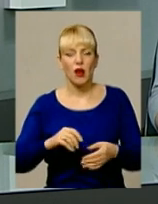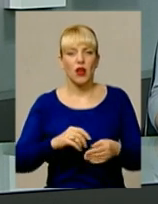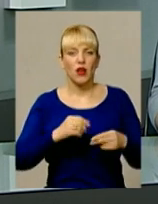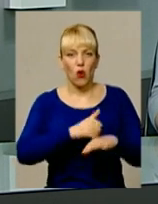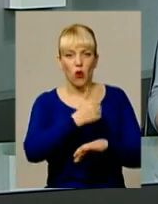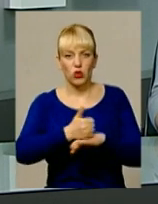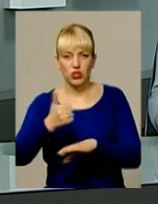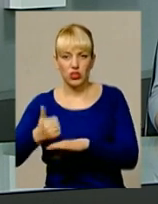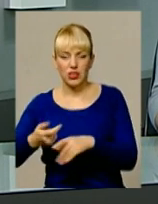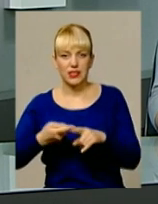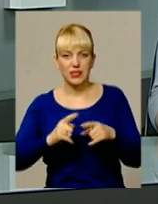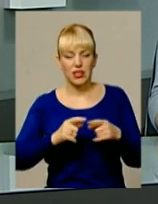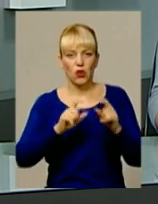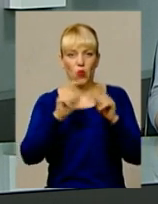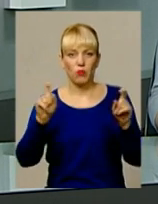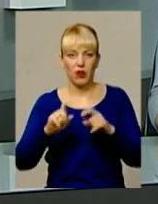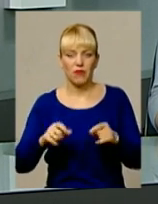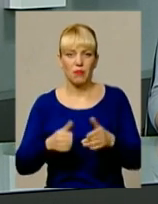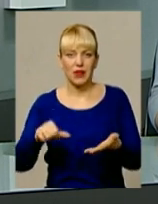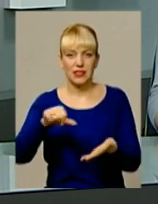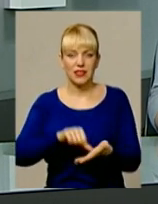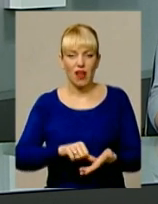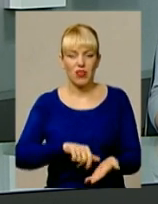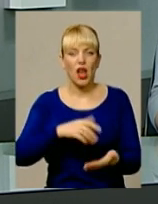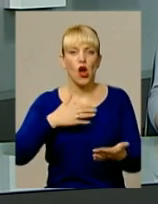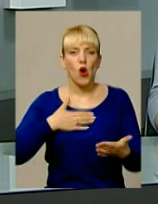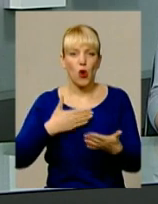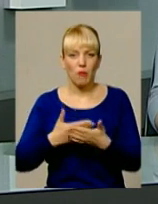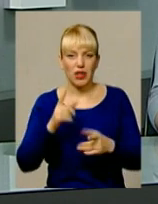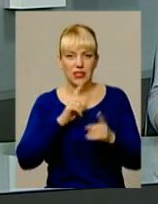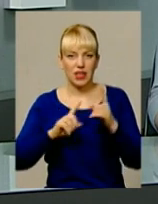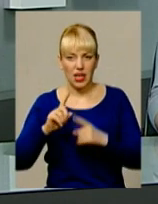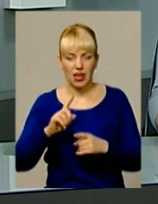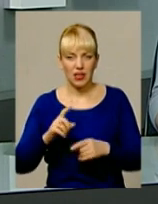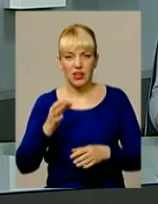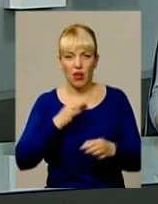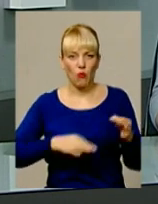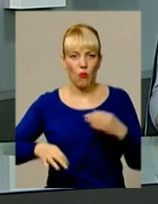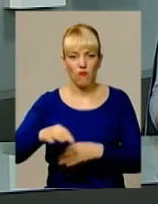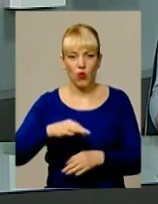управлінь, представила міська влада на громадських обговореннях. Побувала там і наша Анна Михайловська.